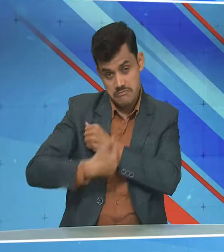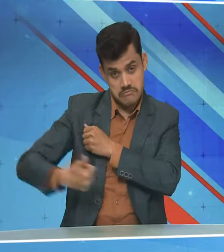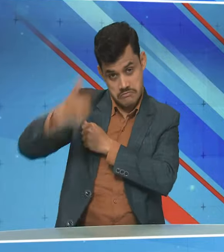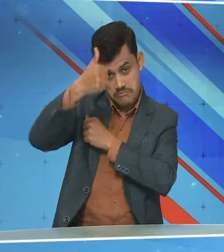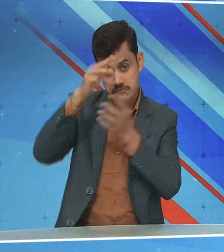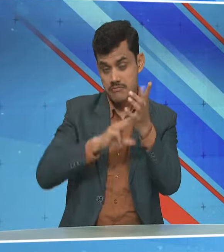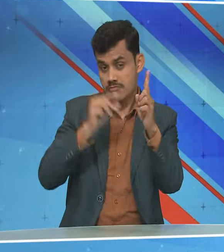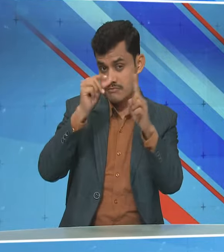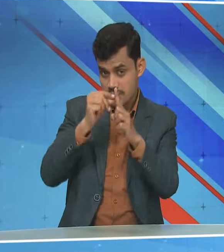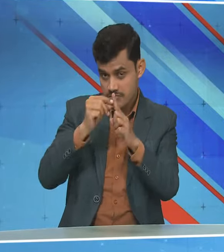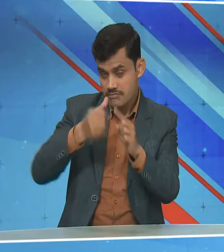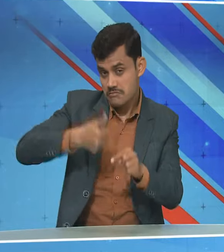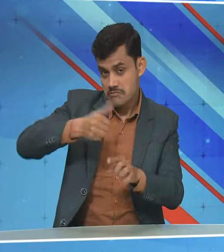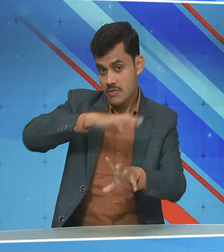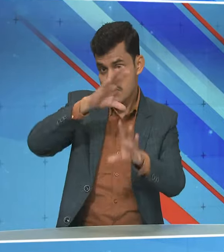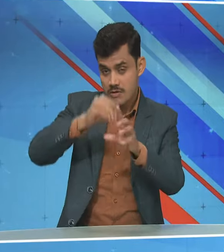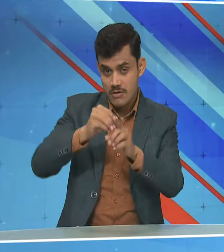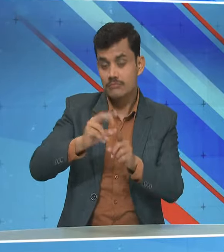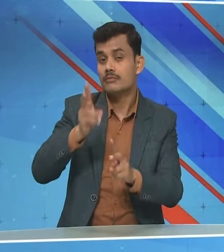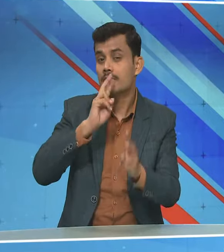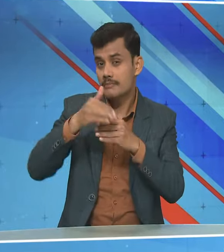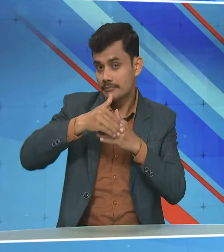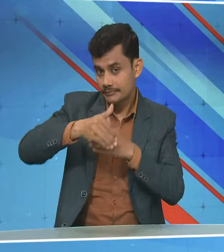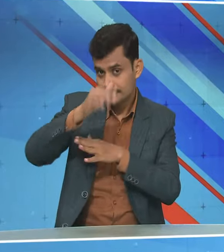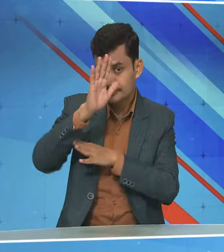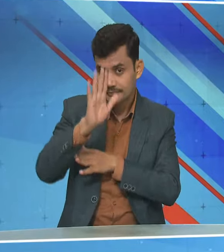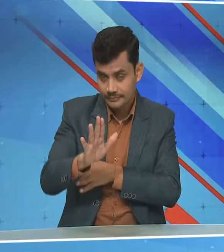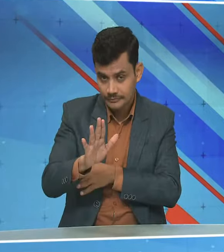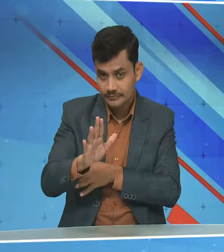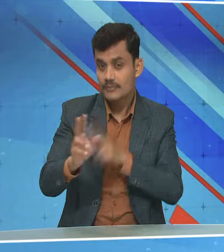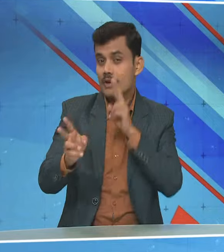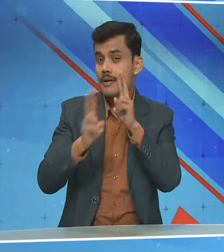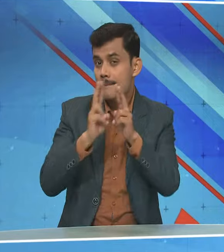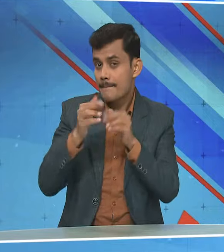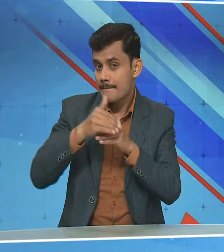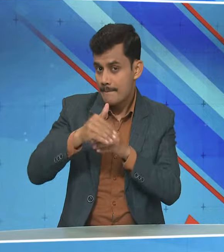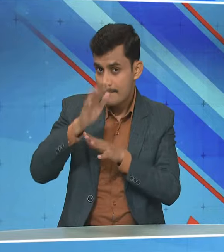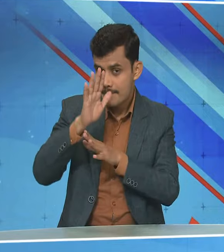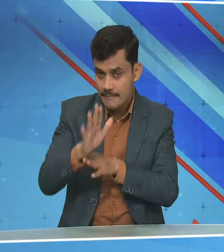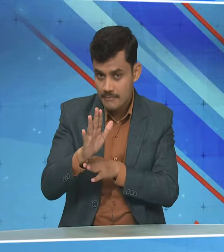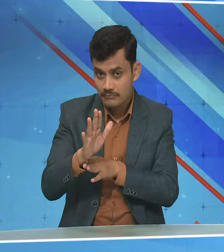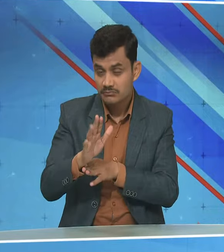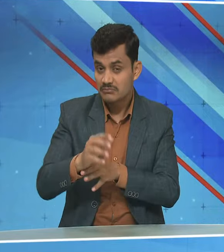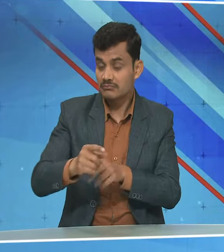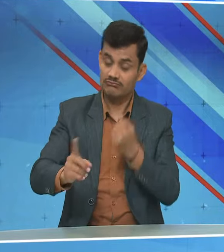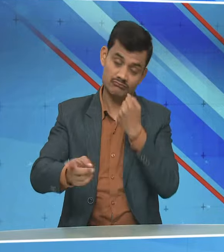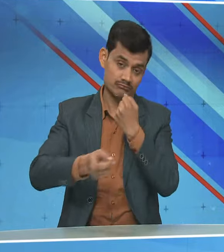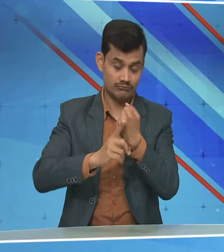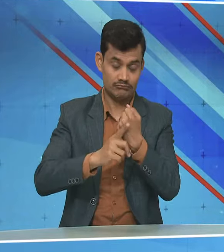संबंदित और चस्त अधिकारियों पे भी बात करते वे इसमें उन पे भी कठोर का